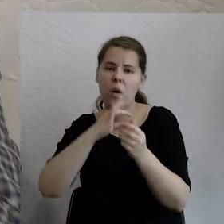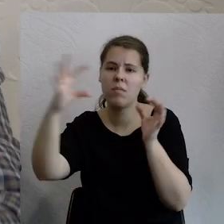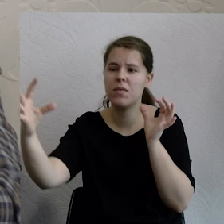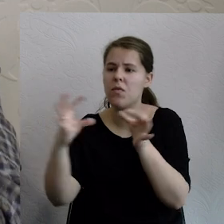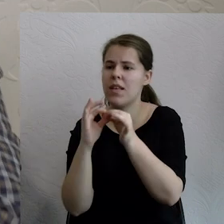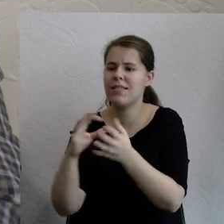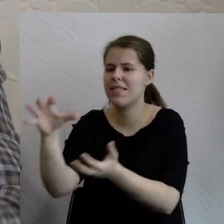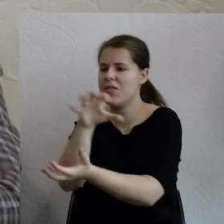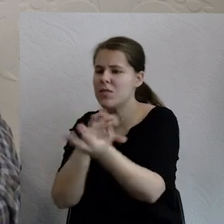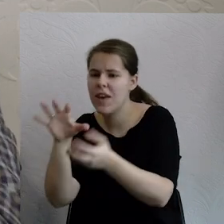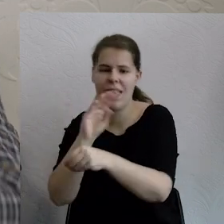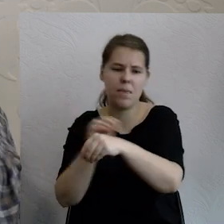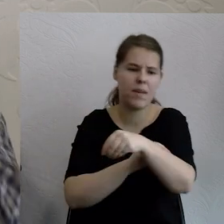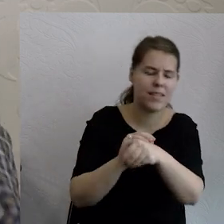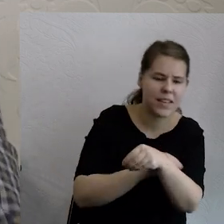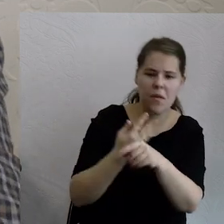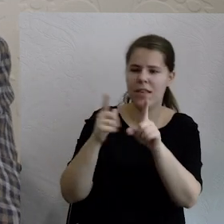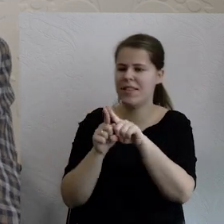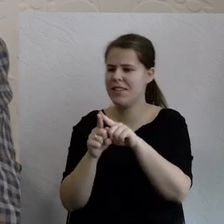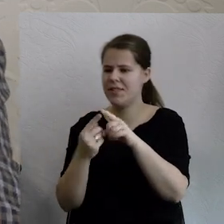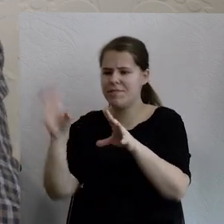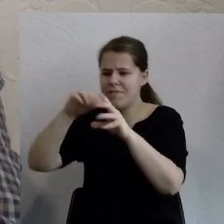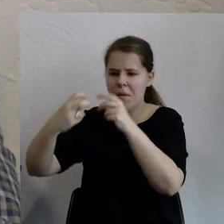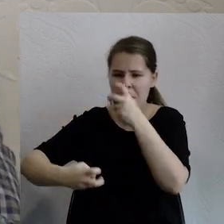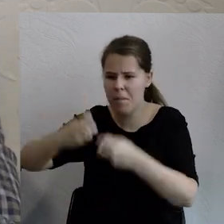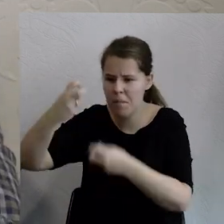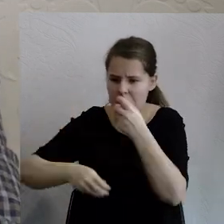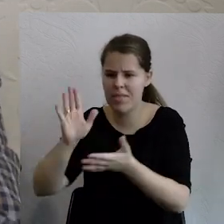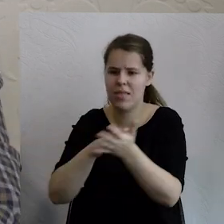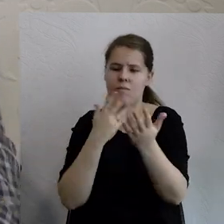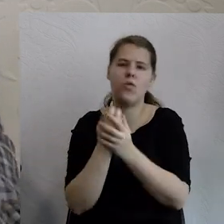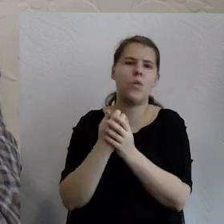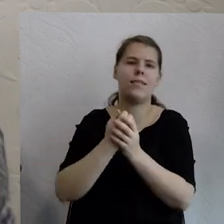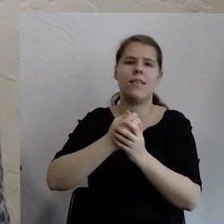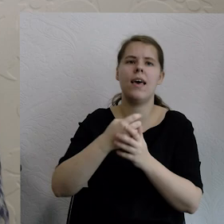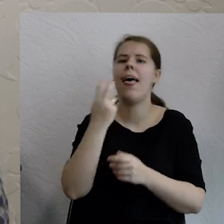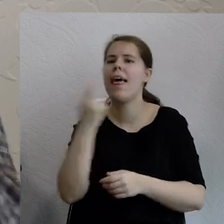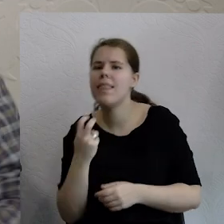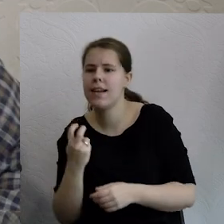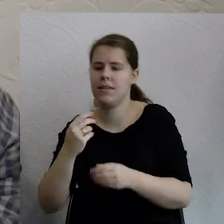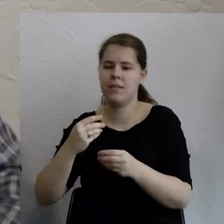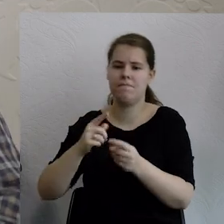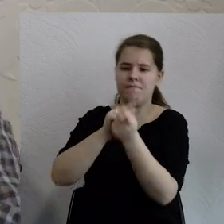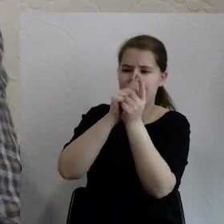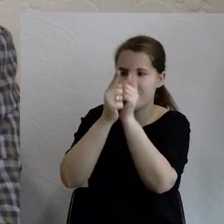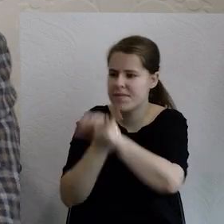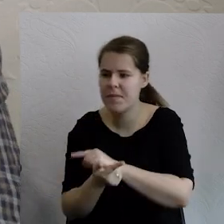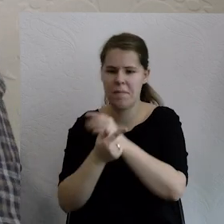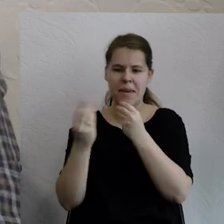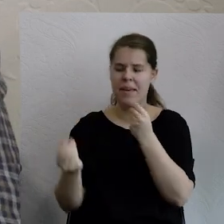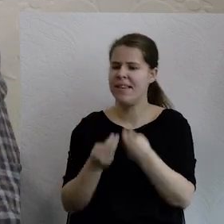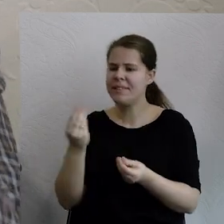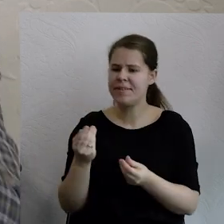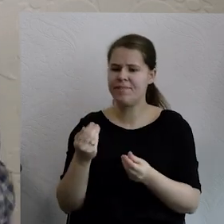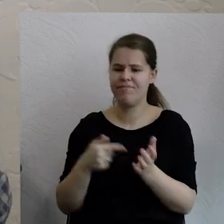materialnością świata, z jego uwikłaniem, nie wiem, chociażby w transformacje energetyczne dalej, tego się nie uwzględnia, rachunku termodynamicznego